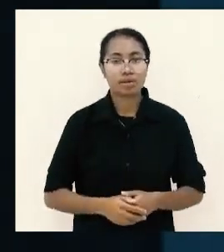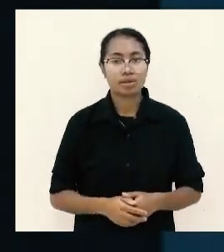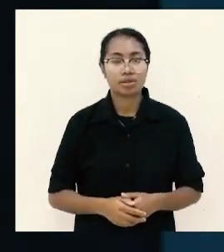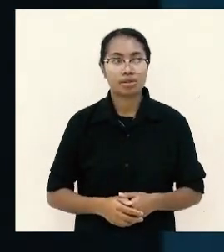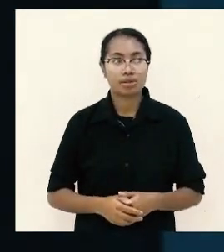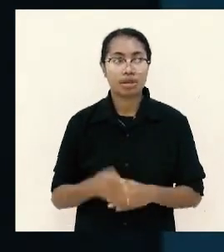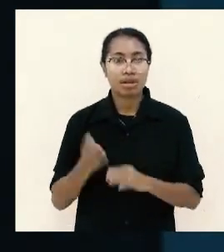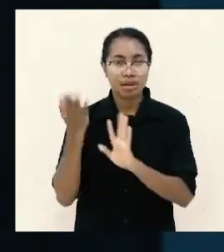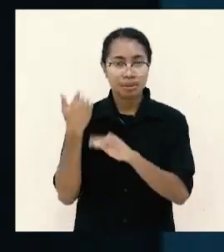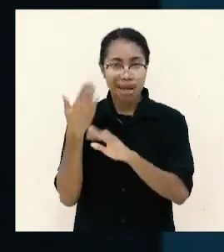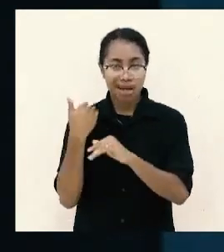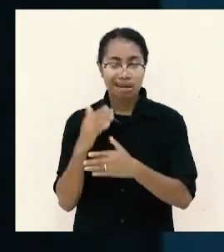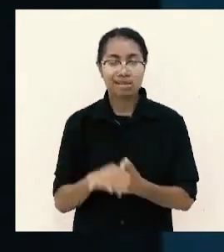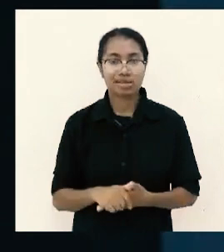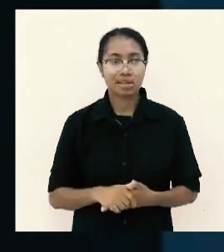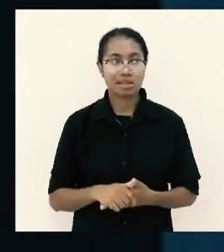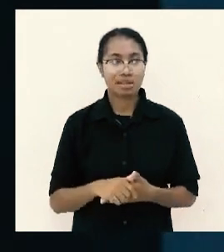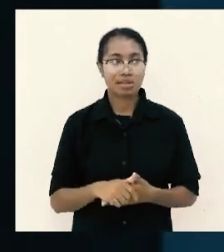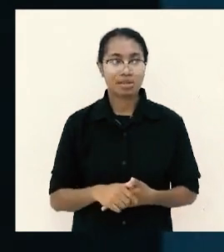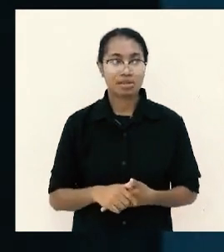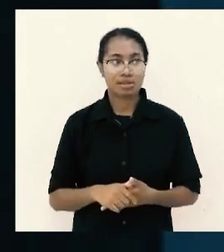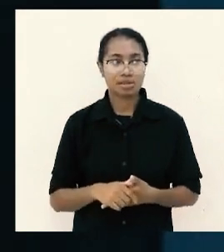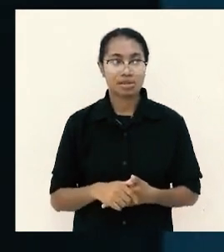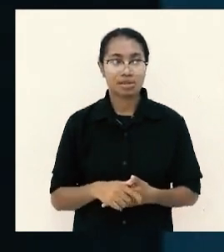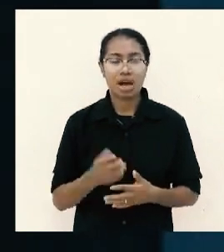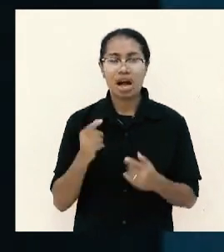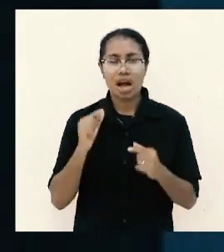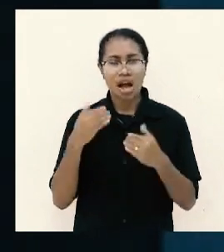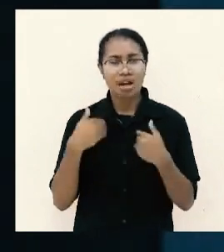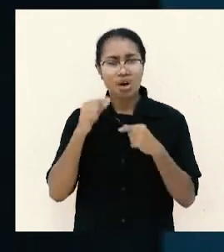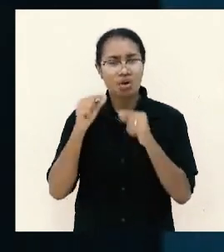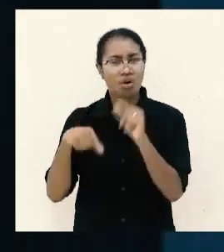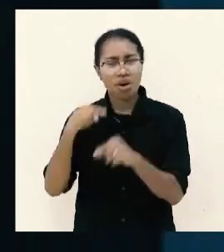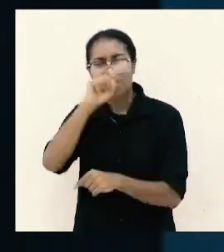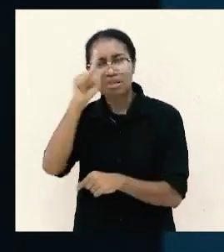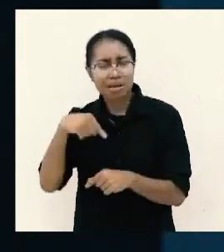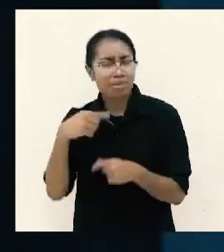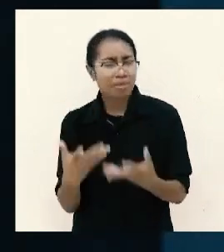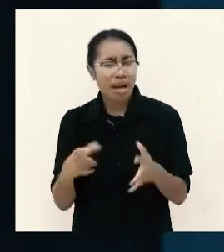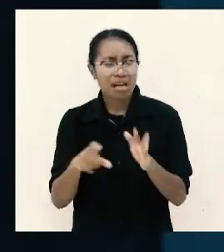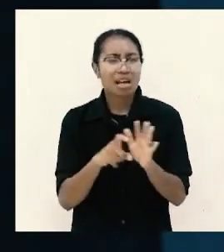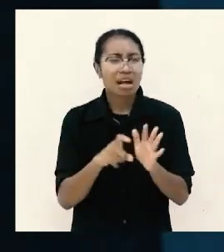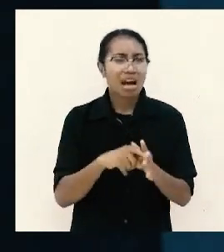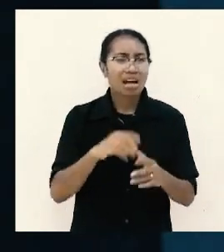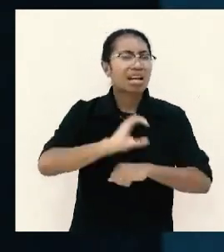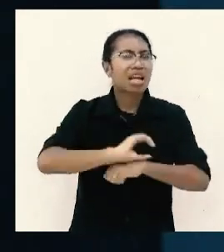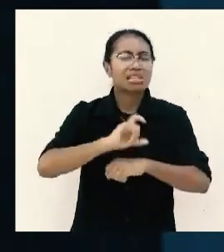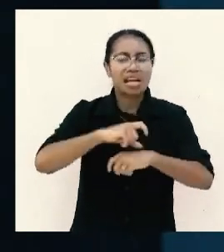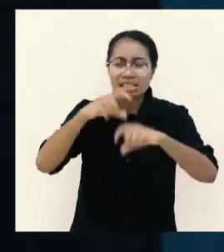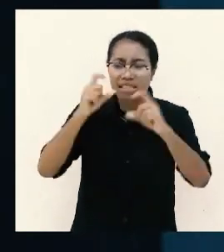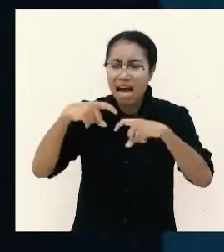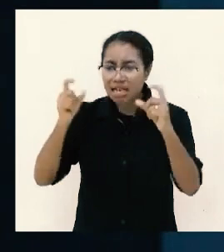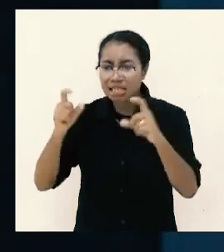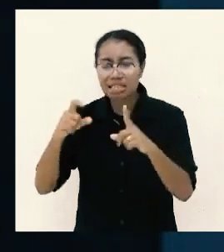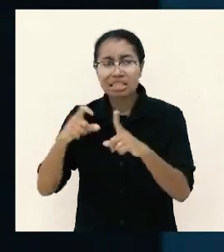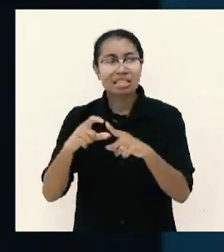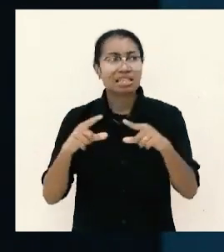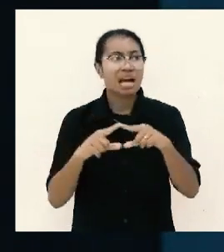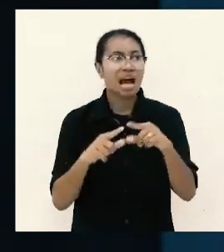kemarin saya waktu di Sangir ada orang bertanya bagaimana Pak dengan cara gereja mencari dana dengan menjual